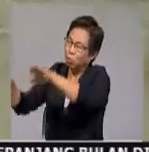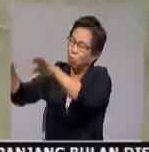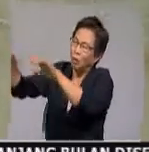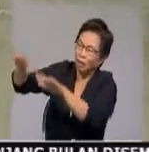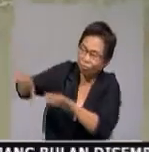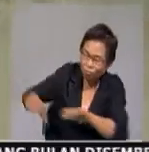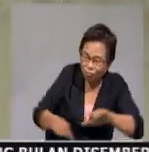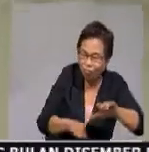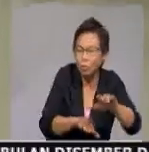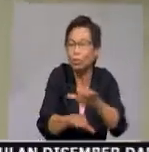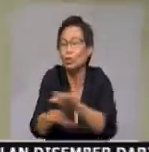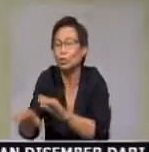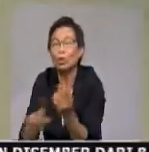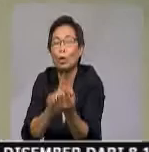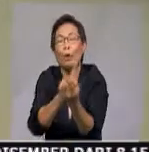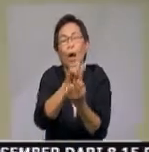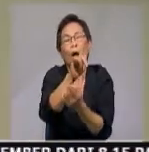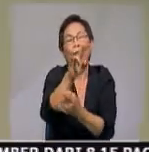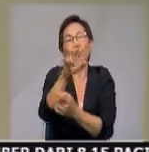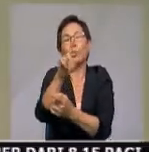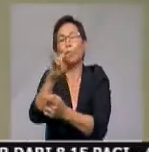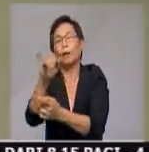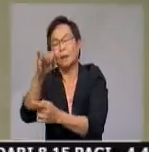Beliau ditemui di Kulai, Johor.